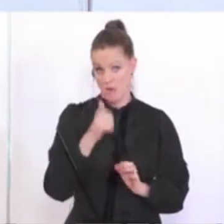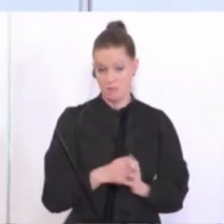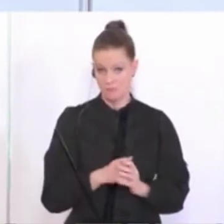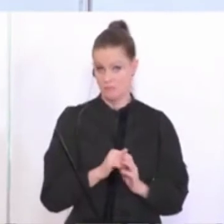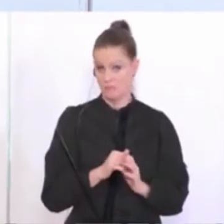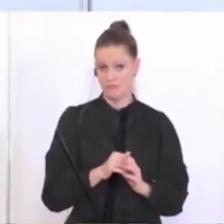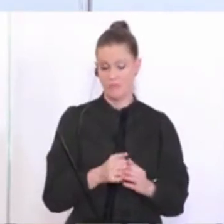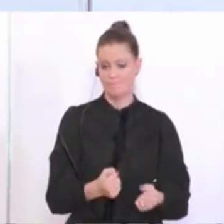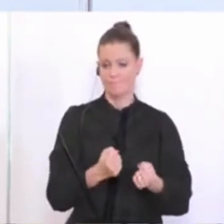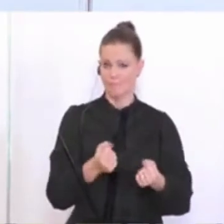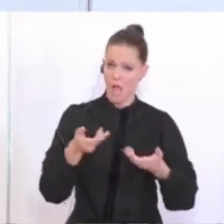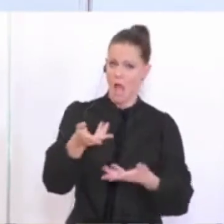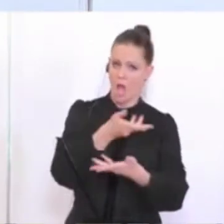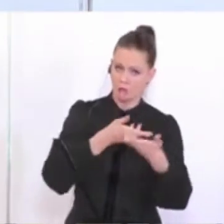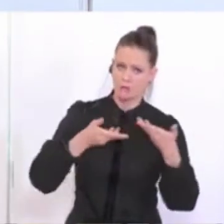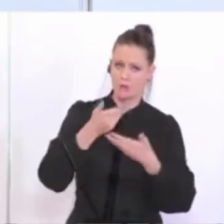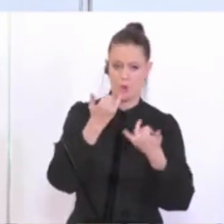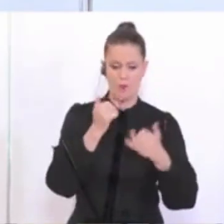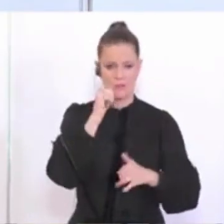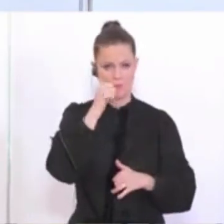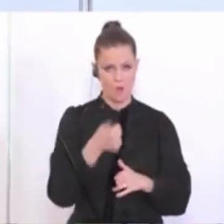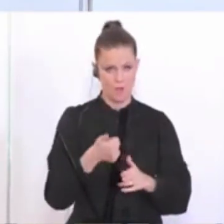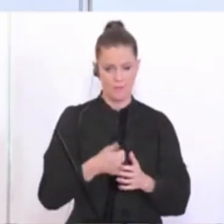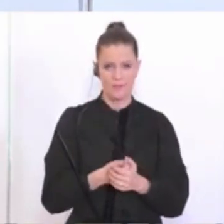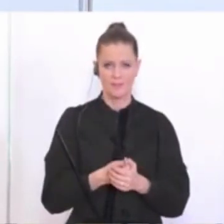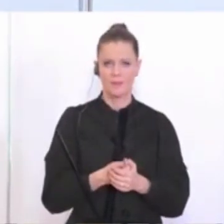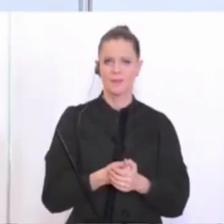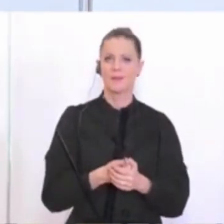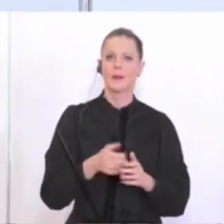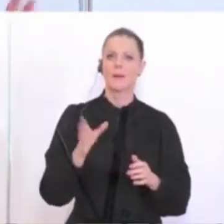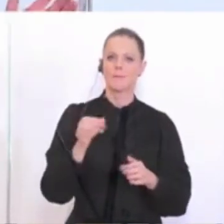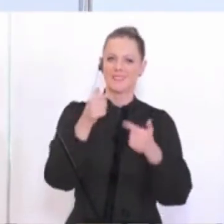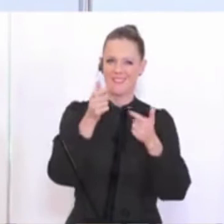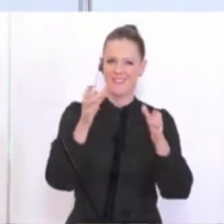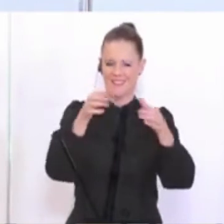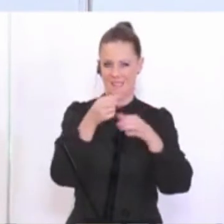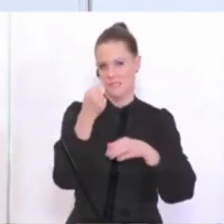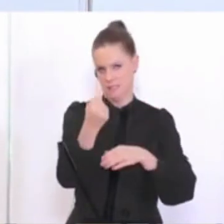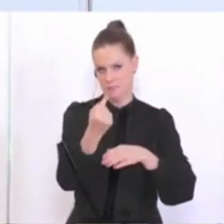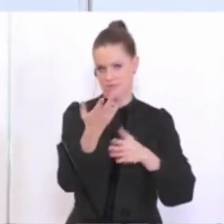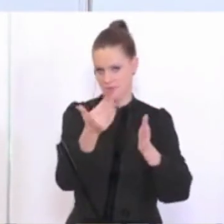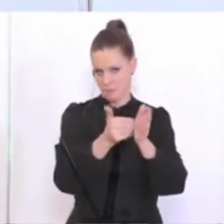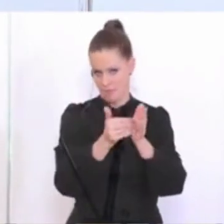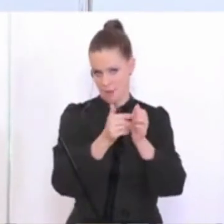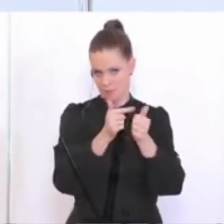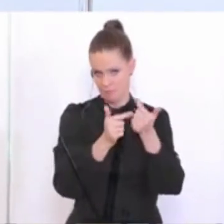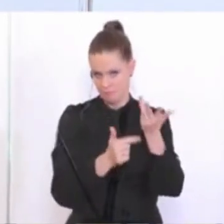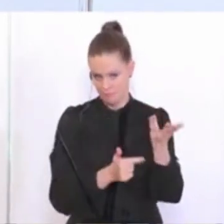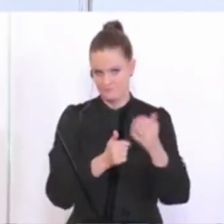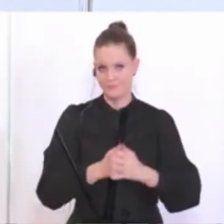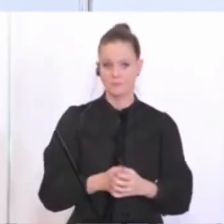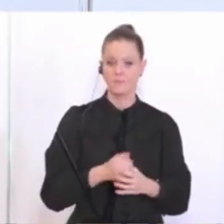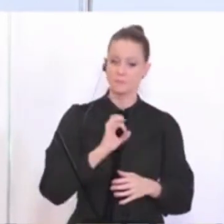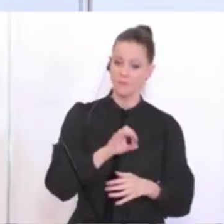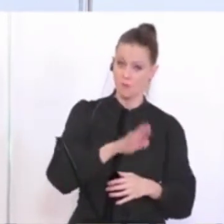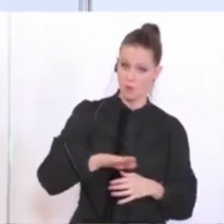intensiven Austausch heute Morgen mit Sicherheit auch noch einmal mit der Liga selber, was die brauchen würden. Für die